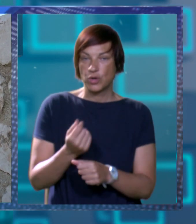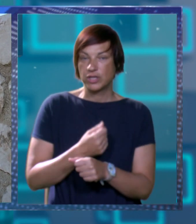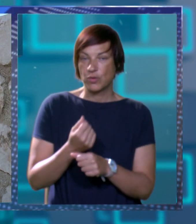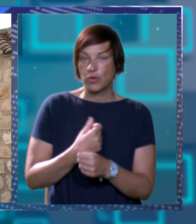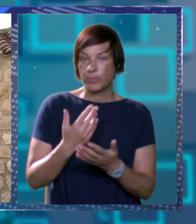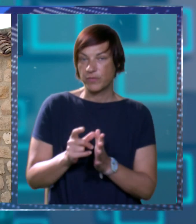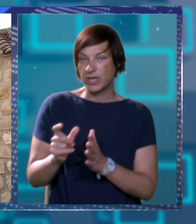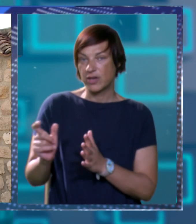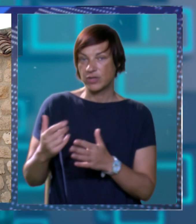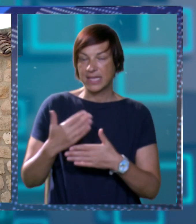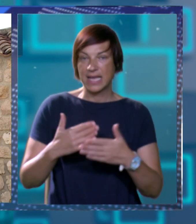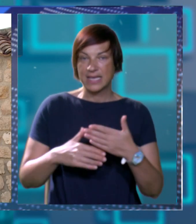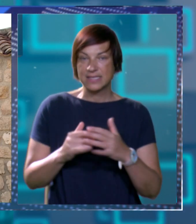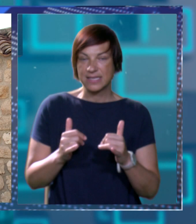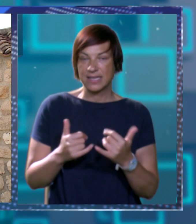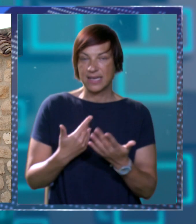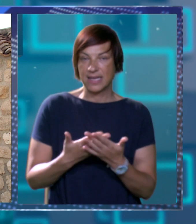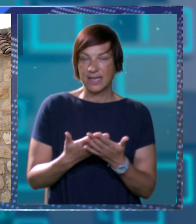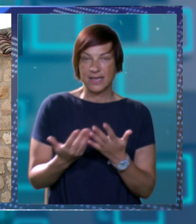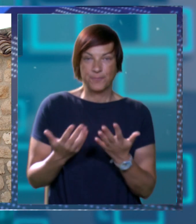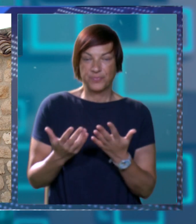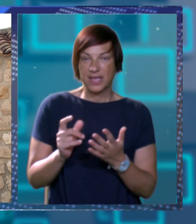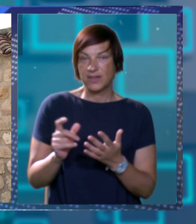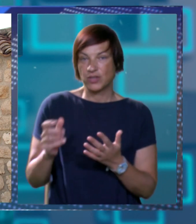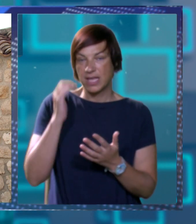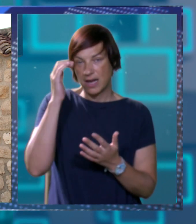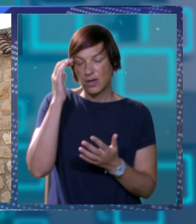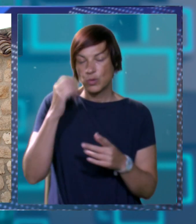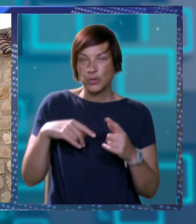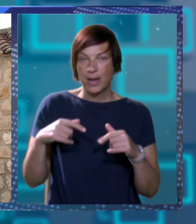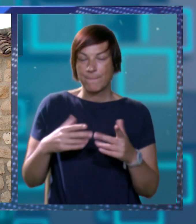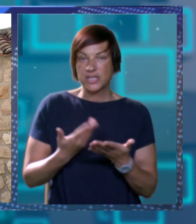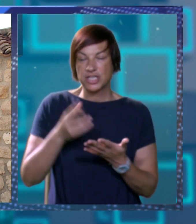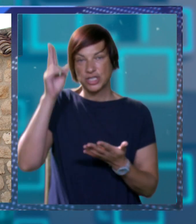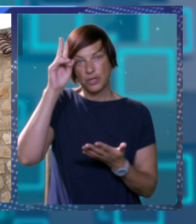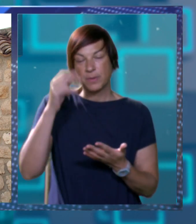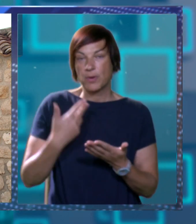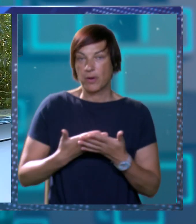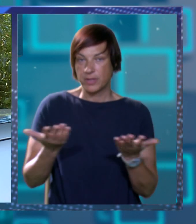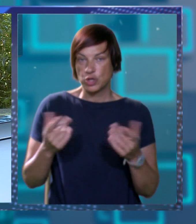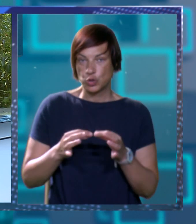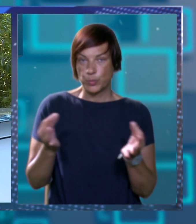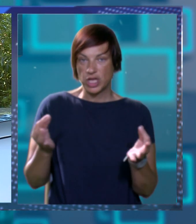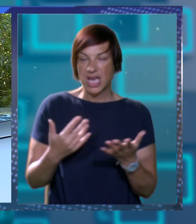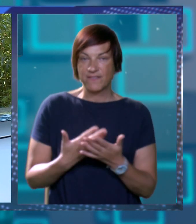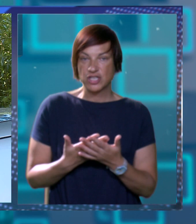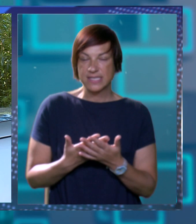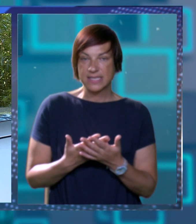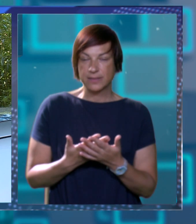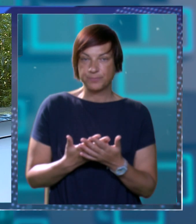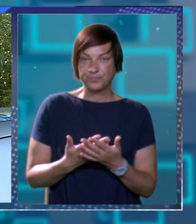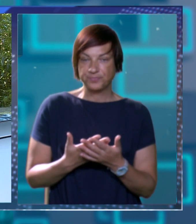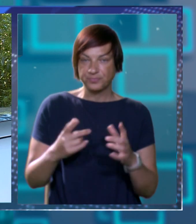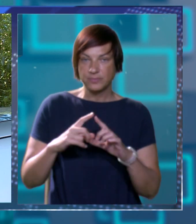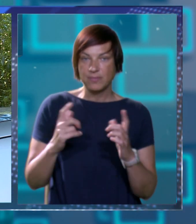obnovu nekog dijela možda zidina ili bilo kakvog dijela kulturne baštine što bi moglo uskoro biti dostupno javnosti pa